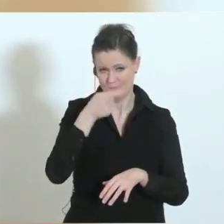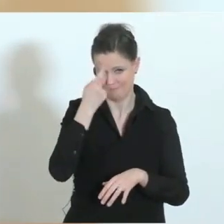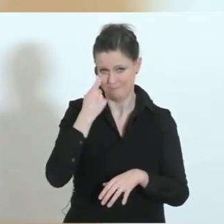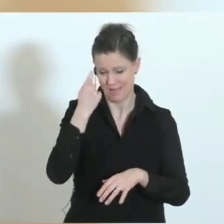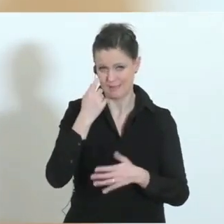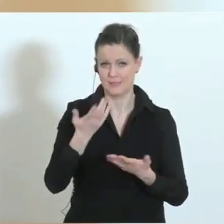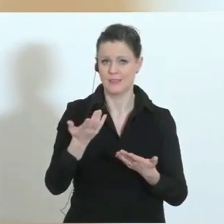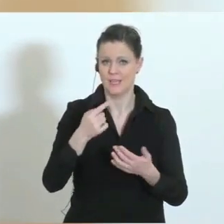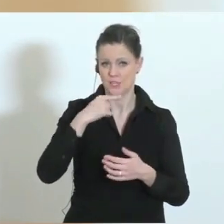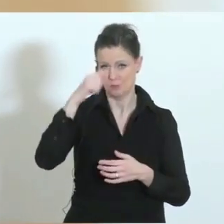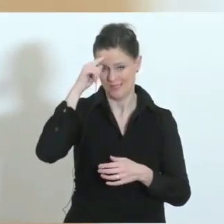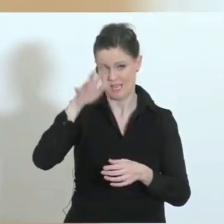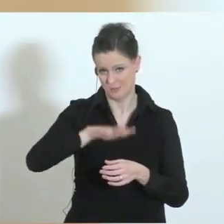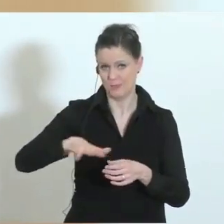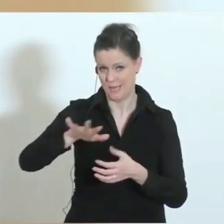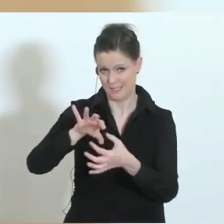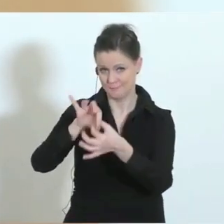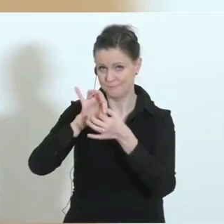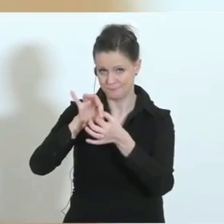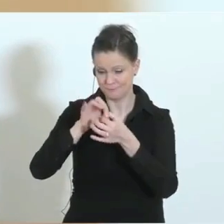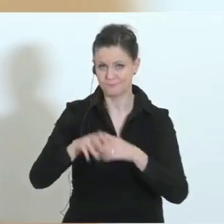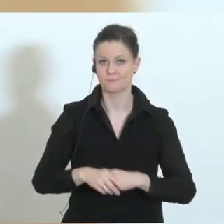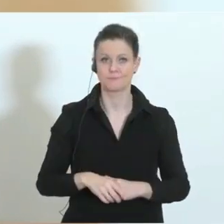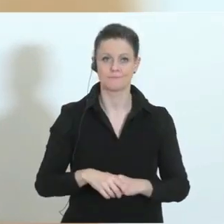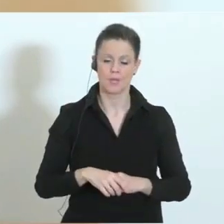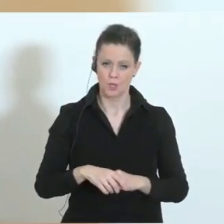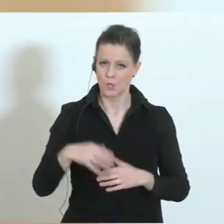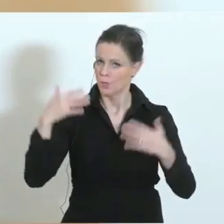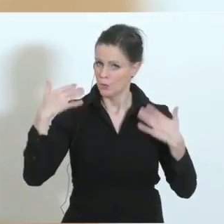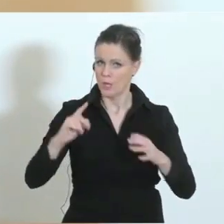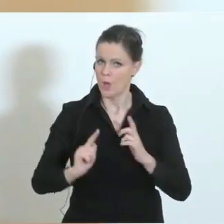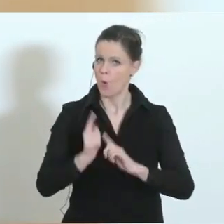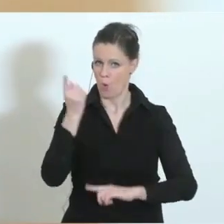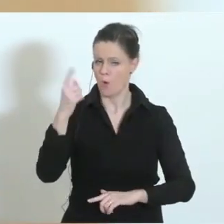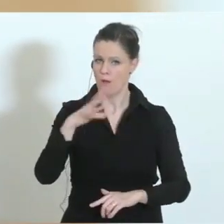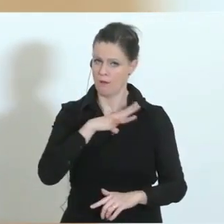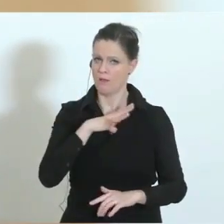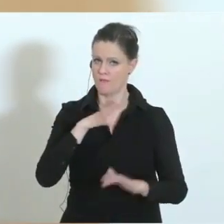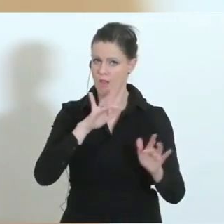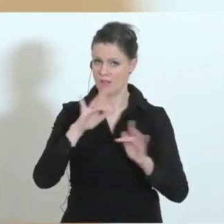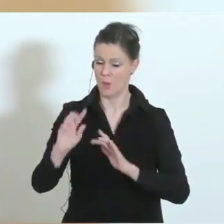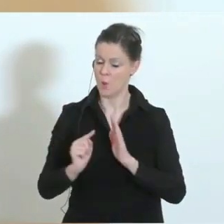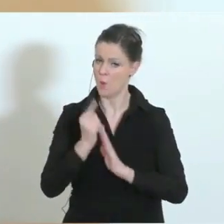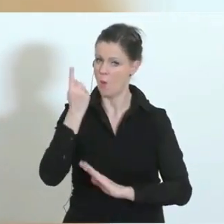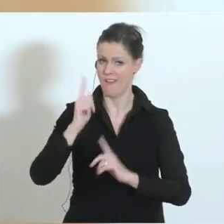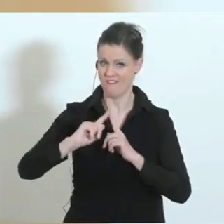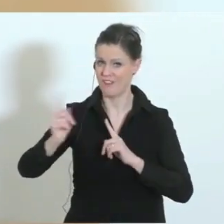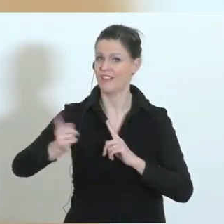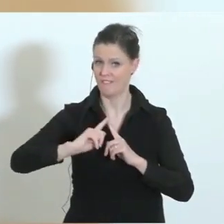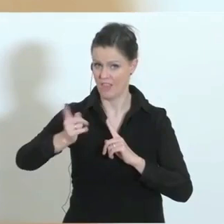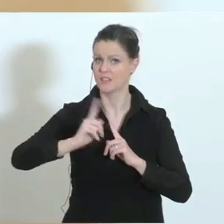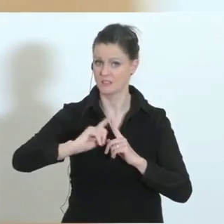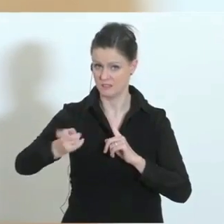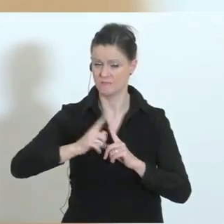Spitalsbereich als solches, der ist natürlich hochgefährdet. Wir haben dort eine hohe Frequenz, wir haben dort